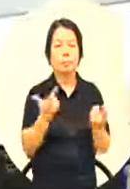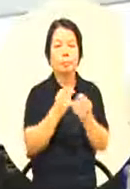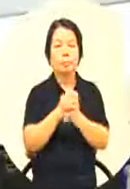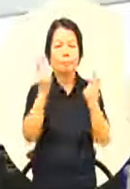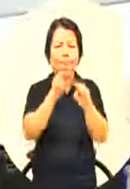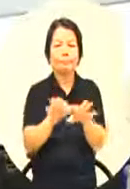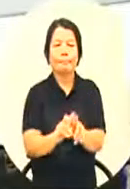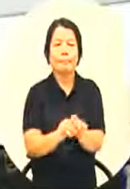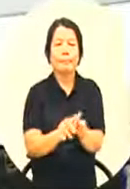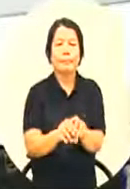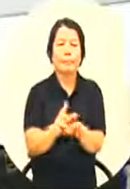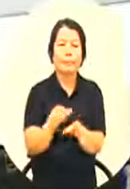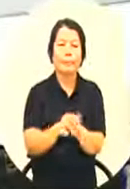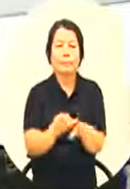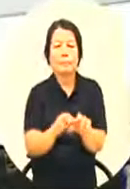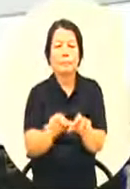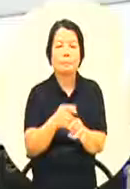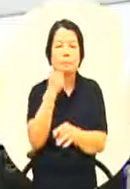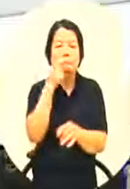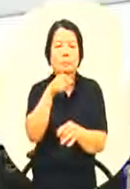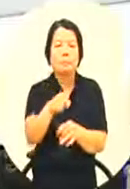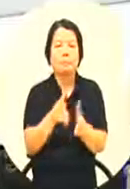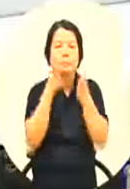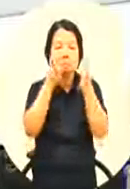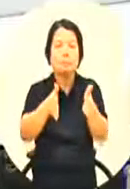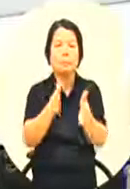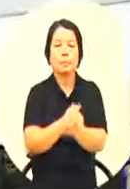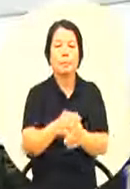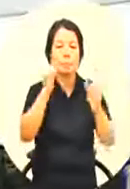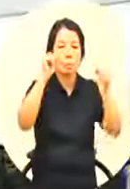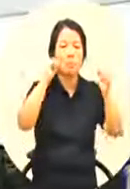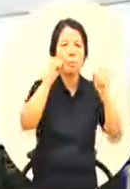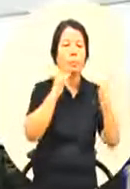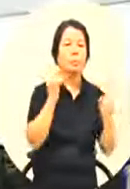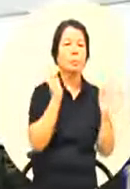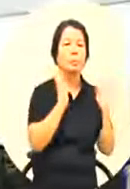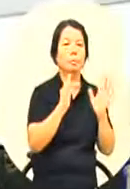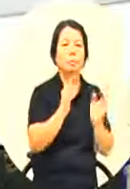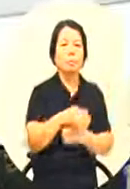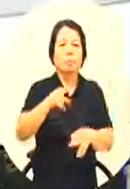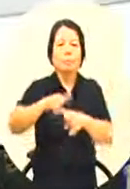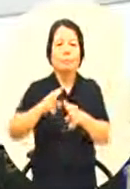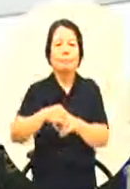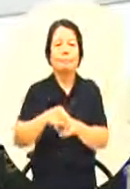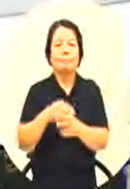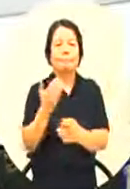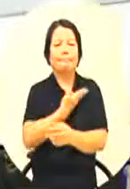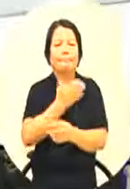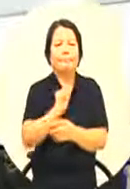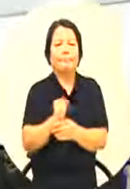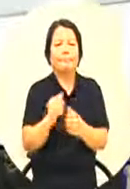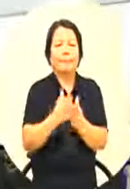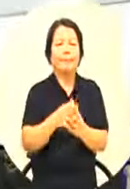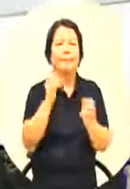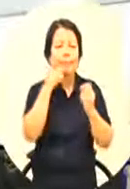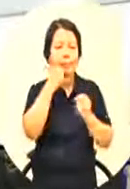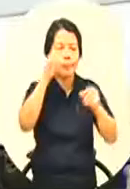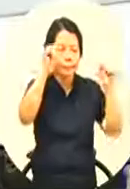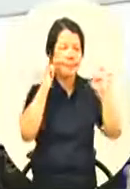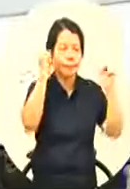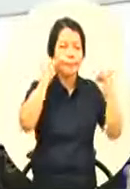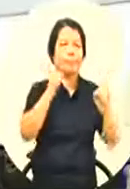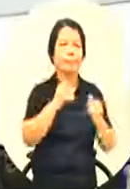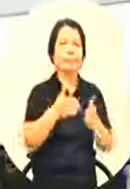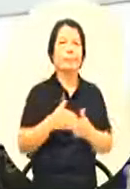脑的一个虚拟世界里那会运动的小朋友其实他们是坐不住的他们会很喜欢运动而且我